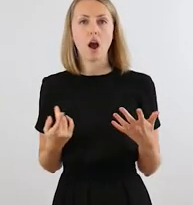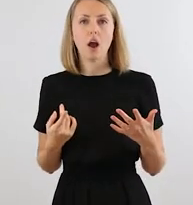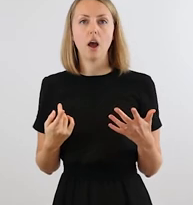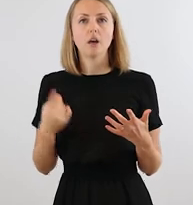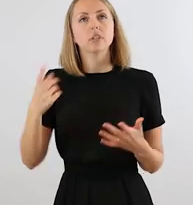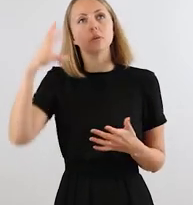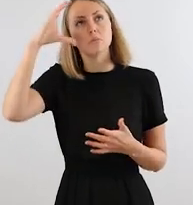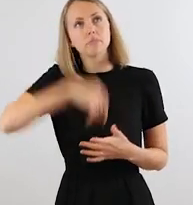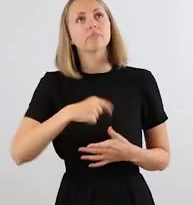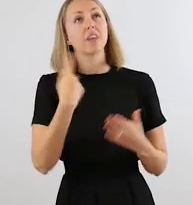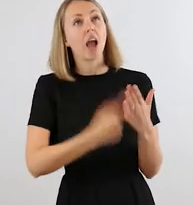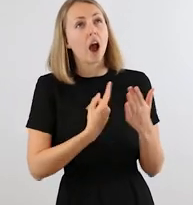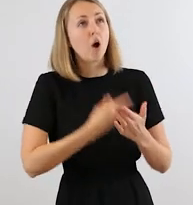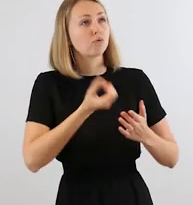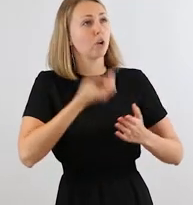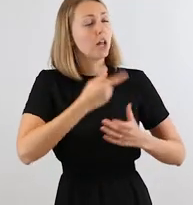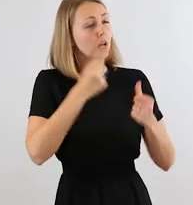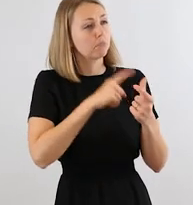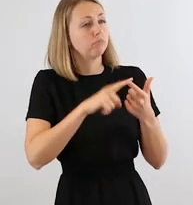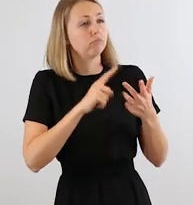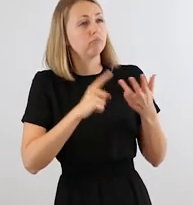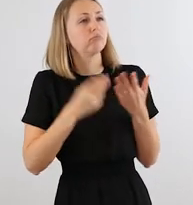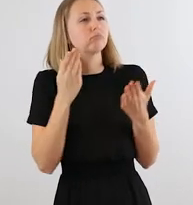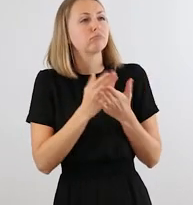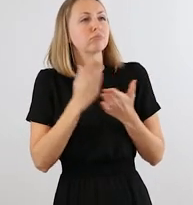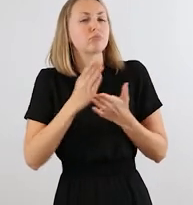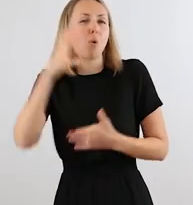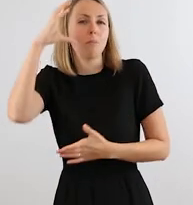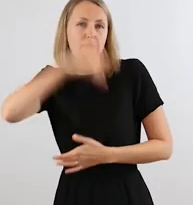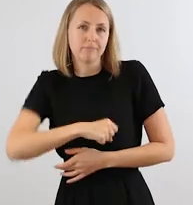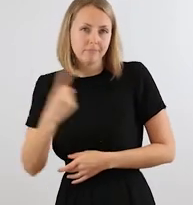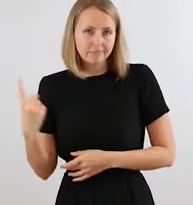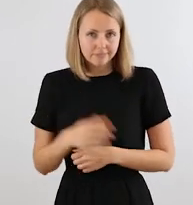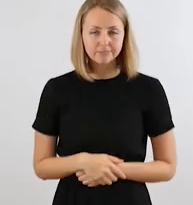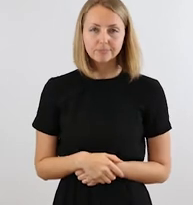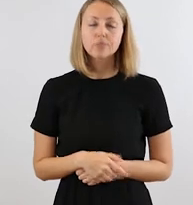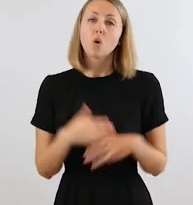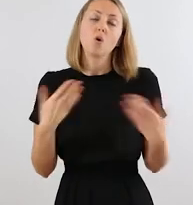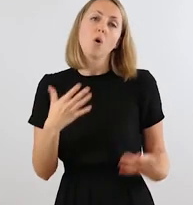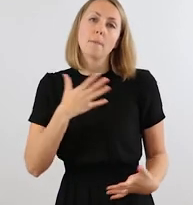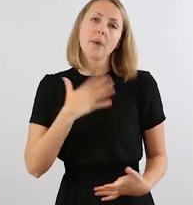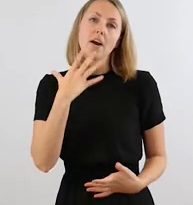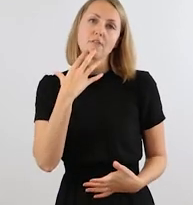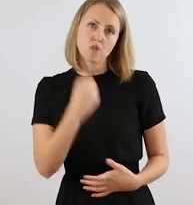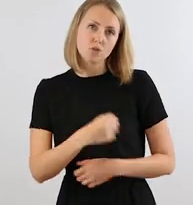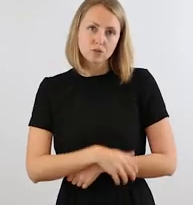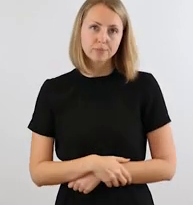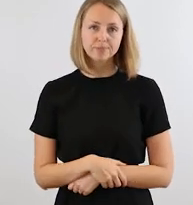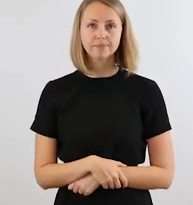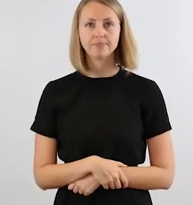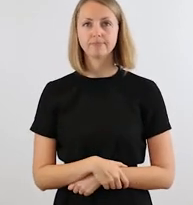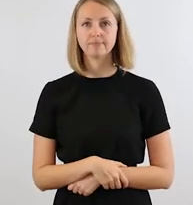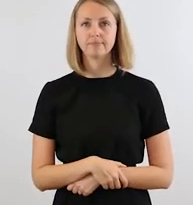Dass auch Dozenten, Professionen und sonstiges Universitätspersonal von vornherein